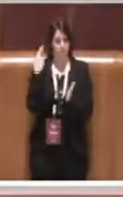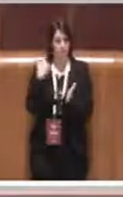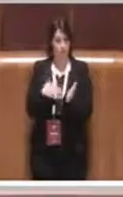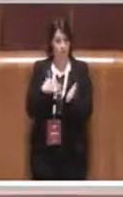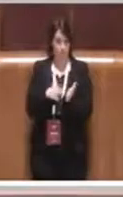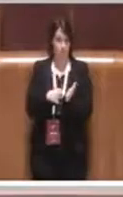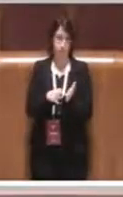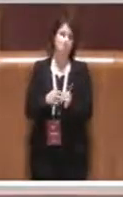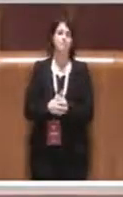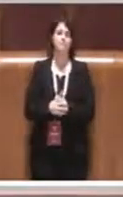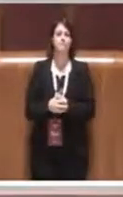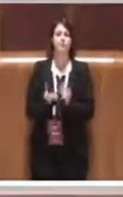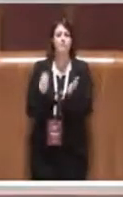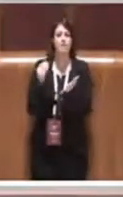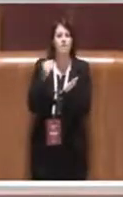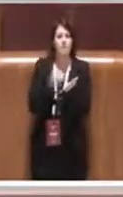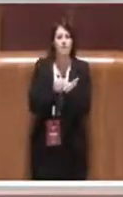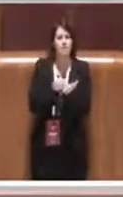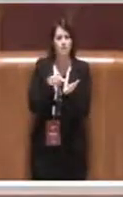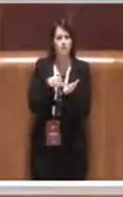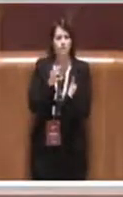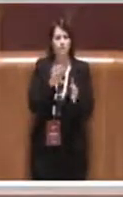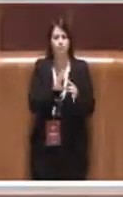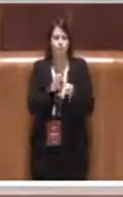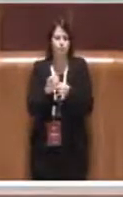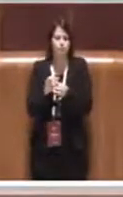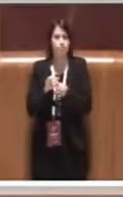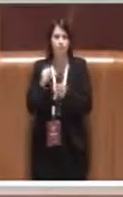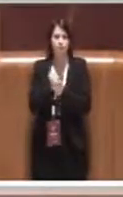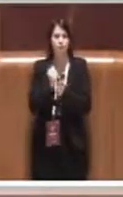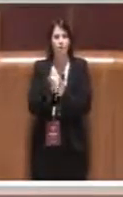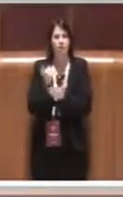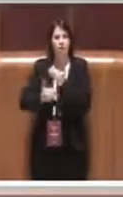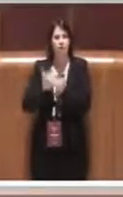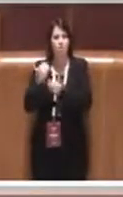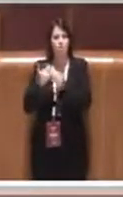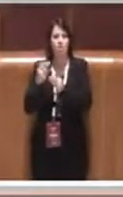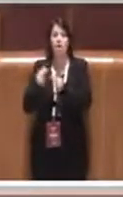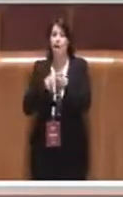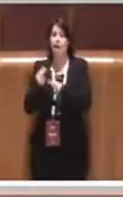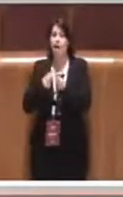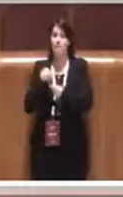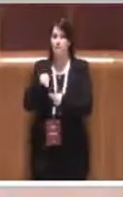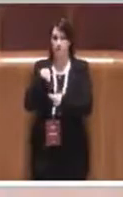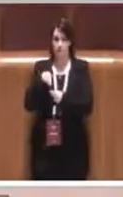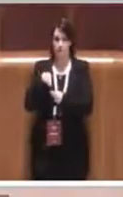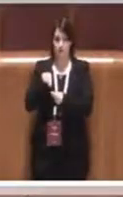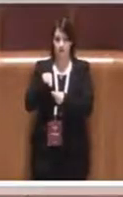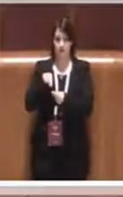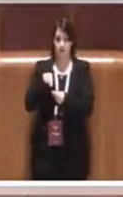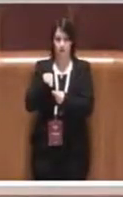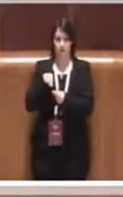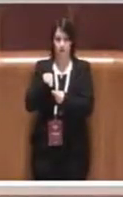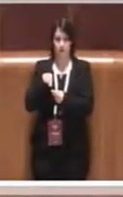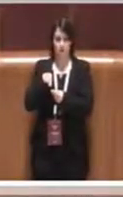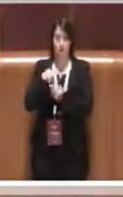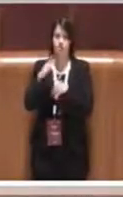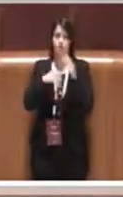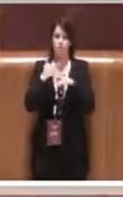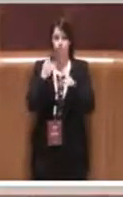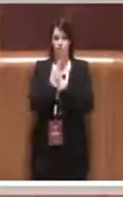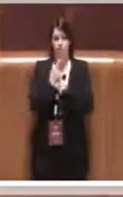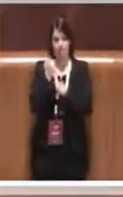tutti i procedimenti amministrativi lavorati dalle strutture